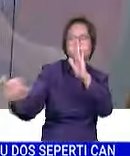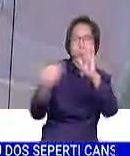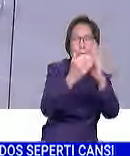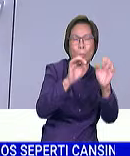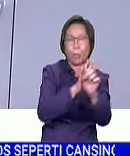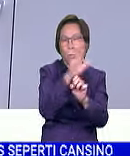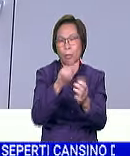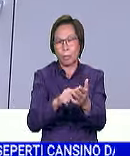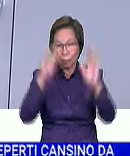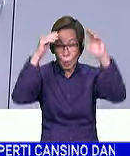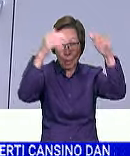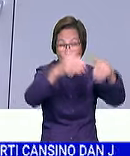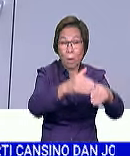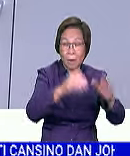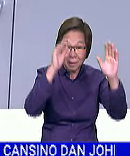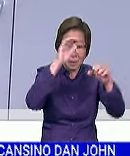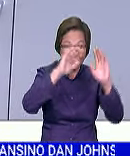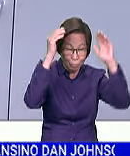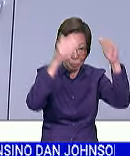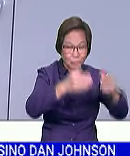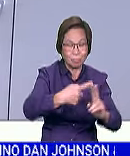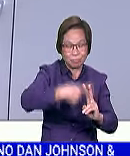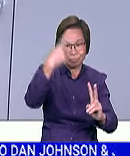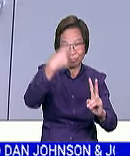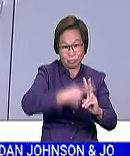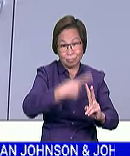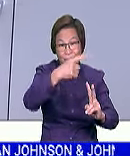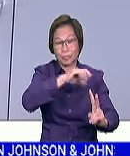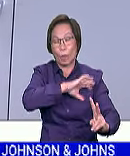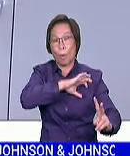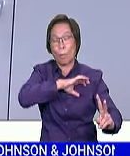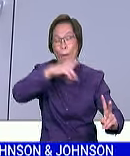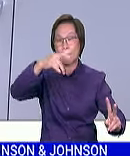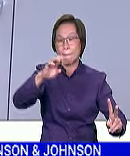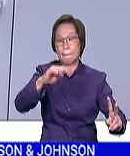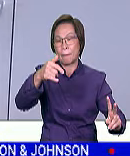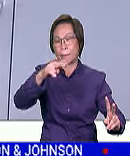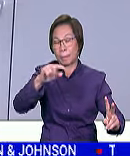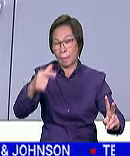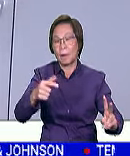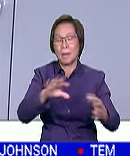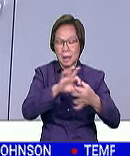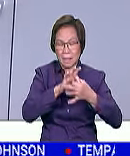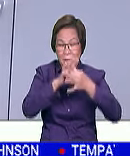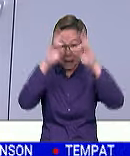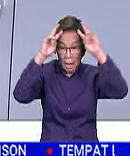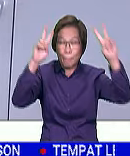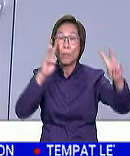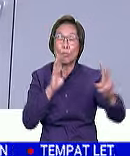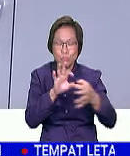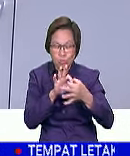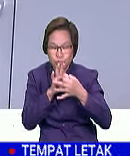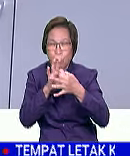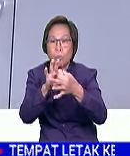Tidak hanya tertumpu dengan penugasan di sekatan jalan raya, anggota Ibu Pejabat Polis daerah Pinampang dengan kerjasama Amanita, IPD Pinampang,